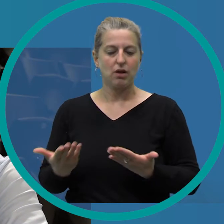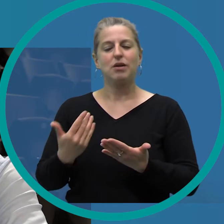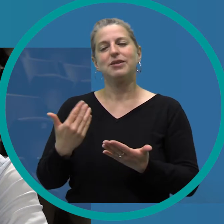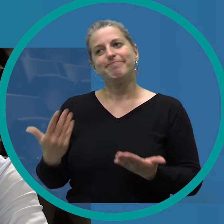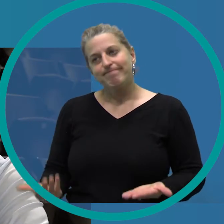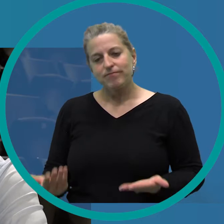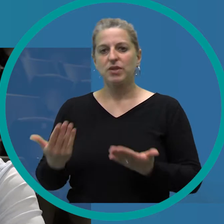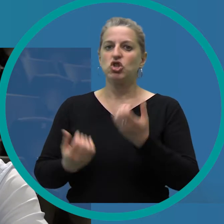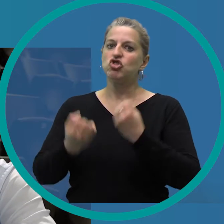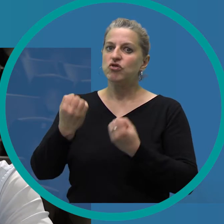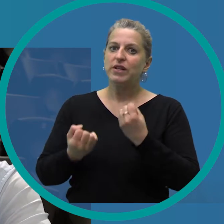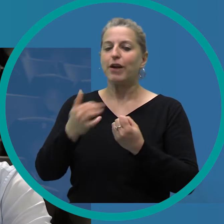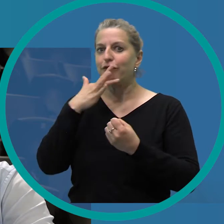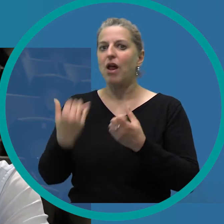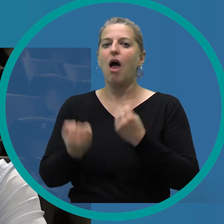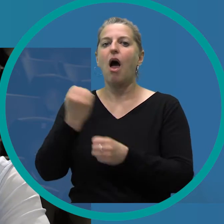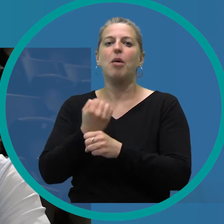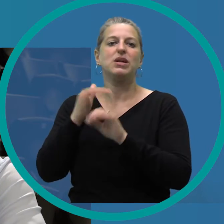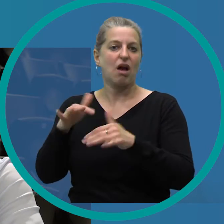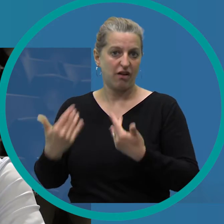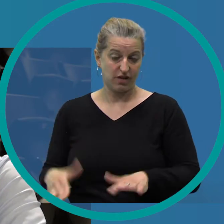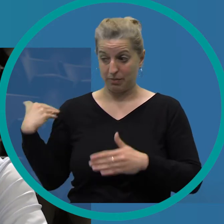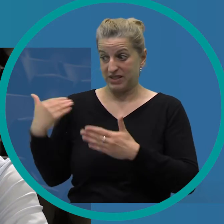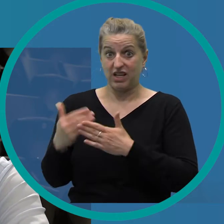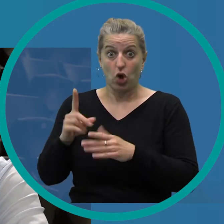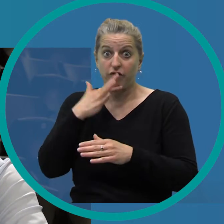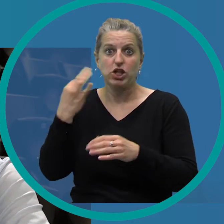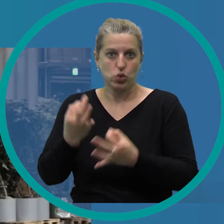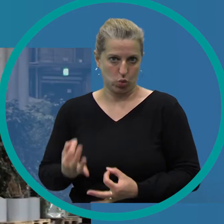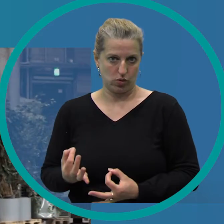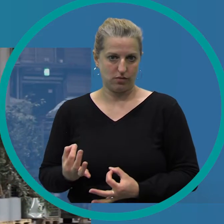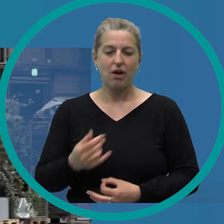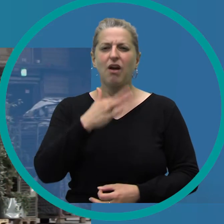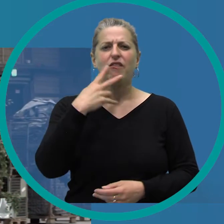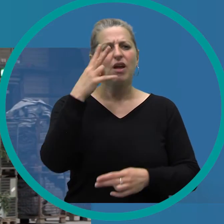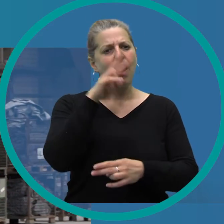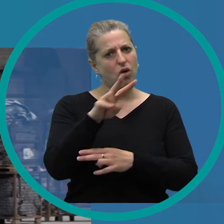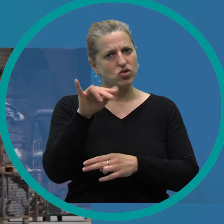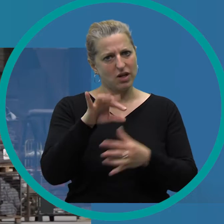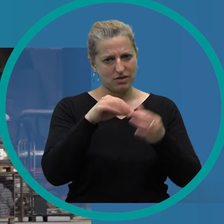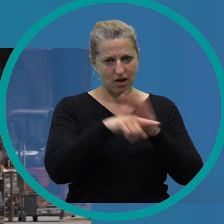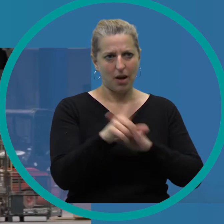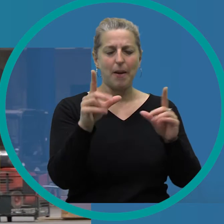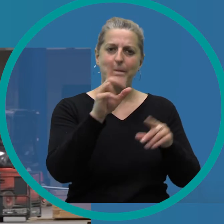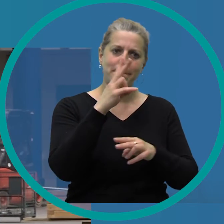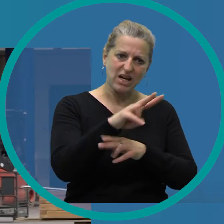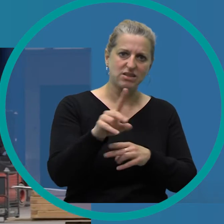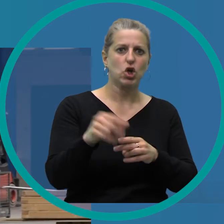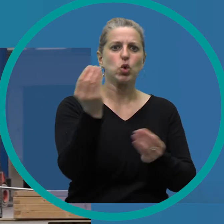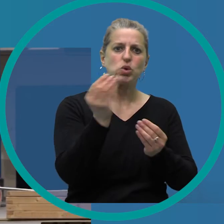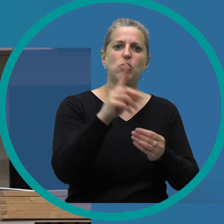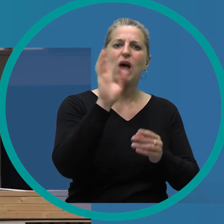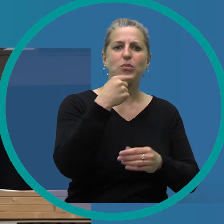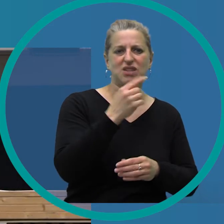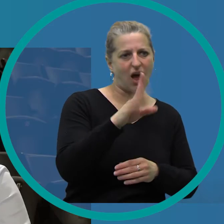Und insofern ist natürlich da relativ viel Arbeit auf uns zugekommen und bis heute auch noch viel zu tun. Vielen Ausstellern bei Messen beispielsweise oder auch Künstlern musste